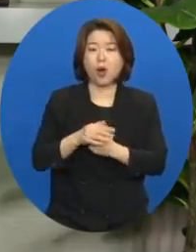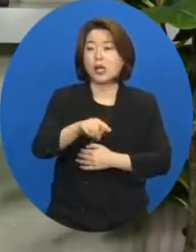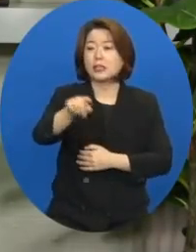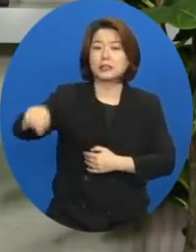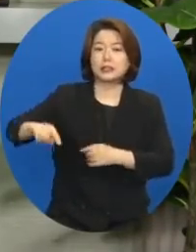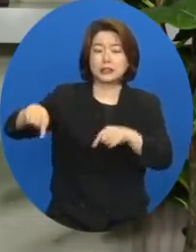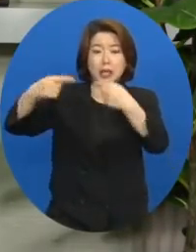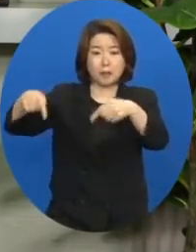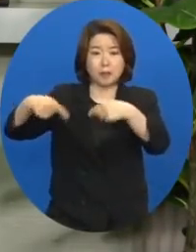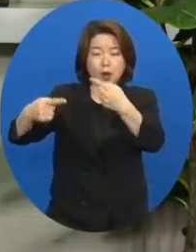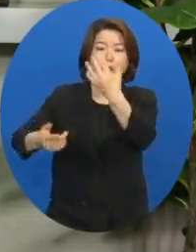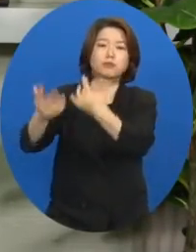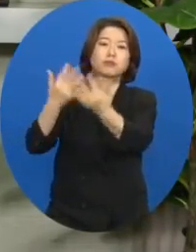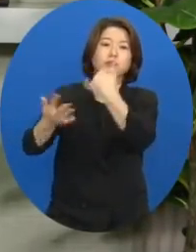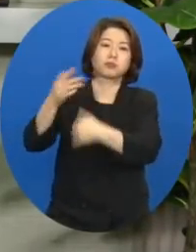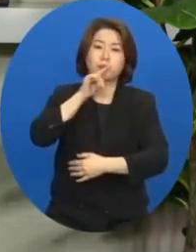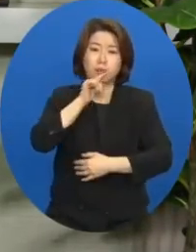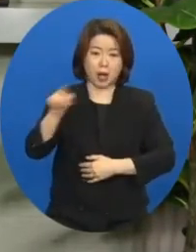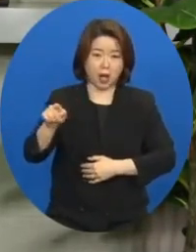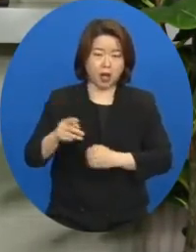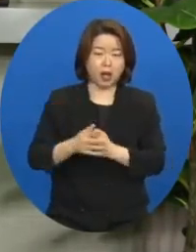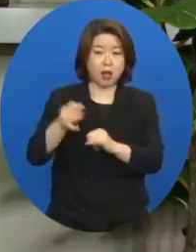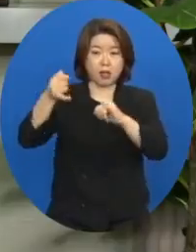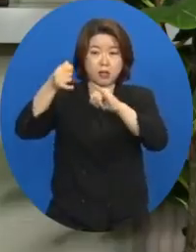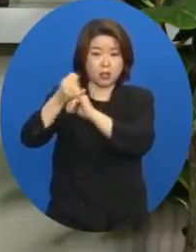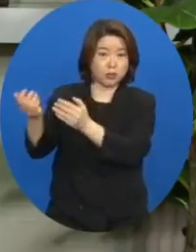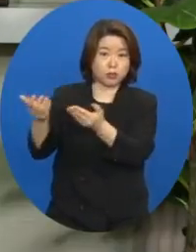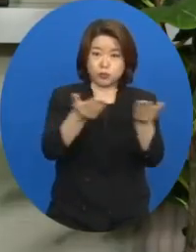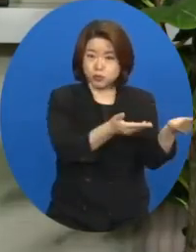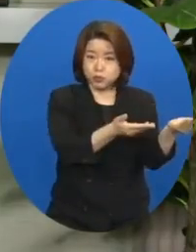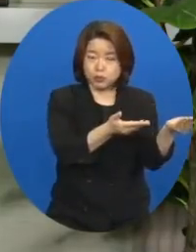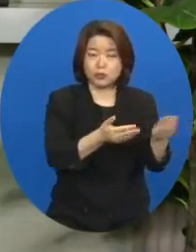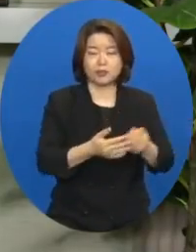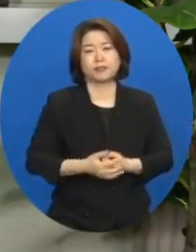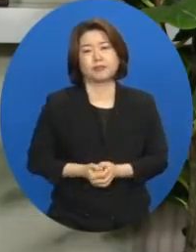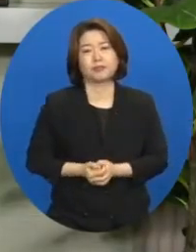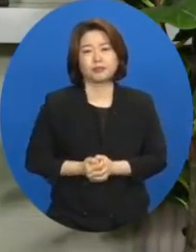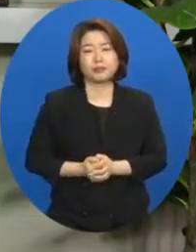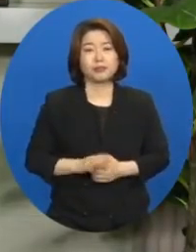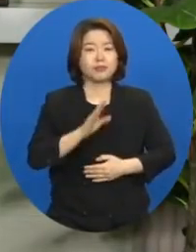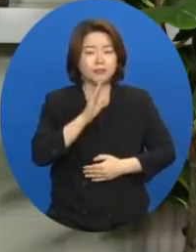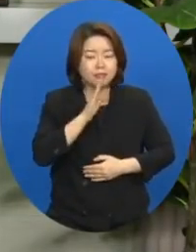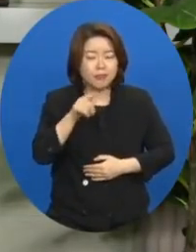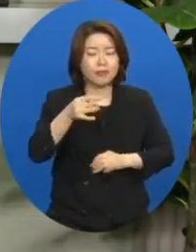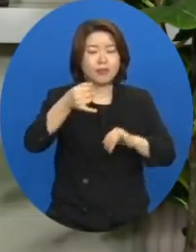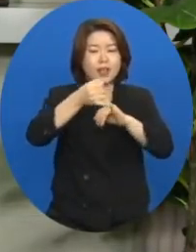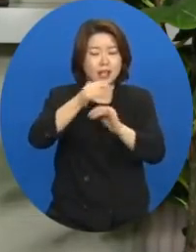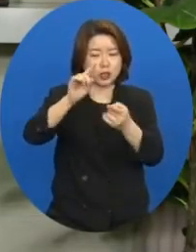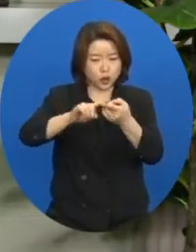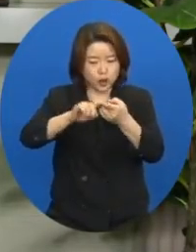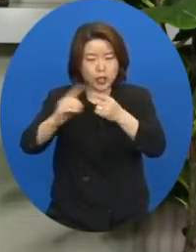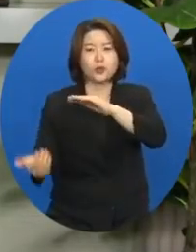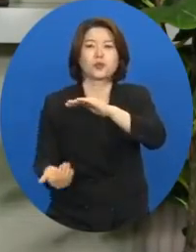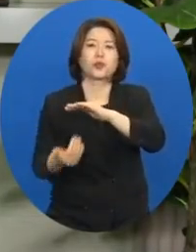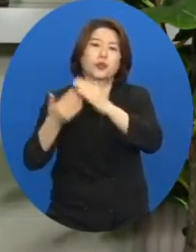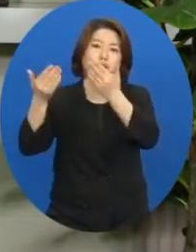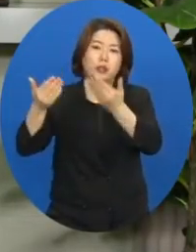병거를 불태워라. 그렇게 약속하시고 그리고 실제로 그 약속을 이루십니다.